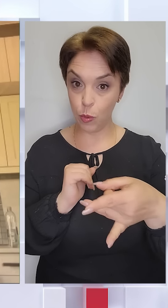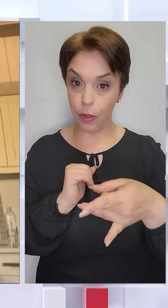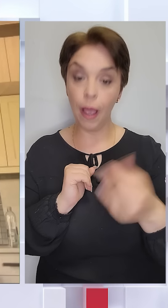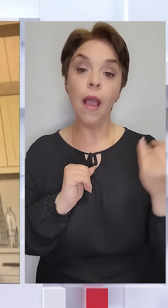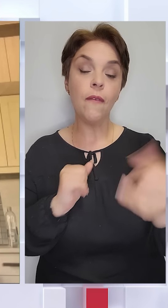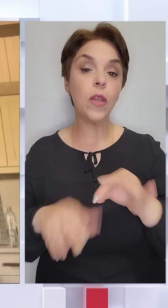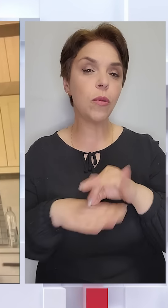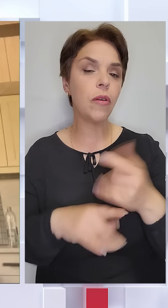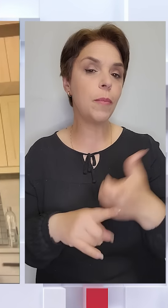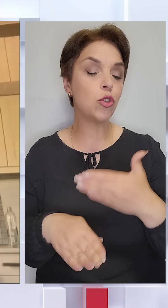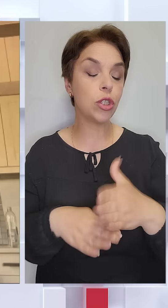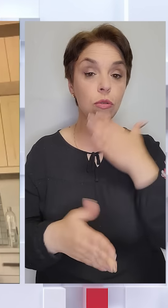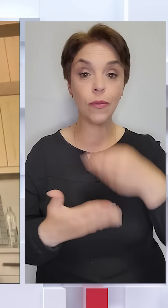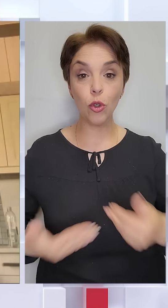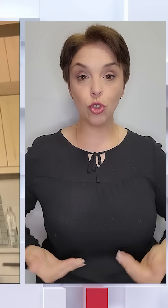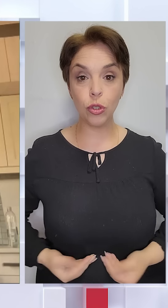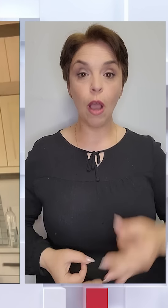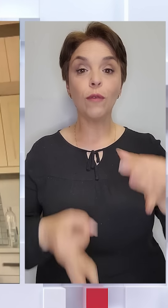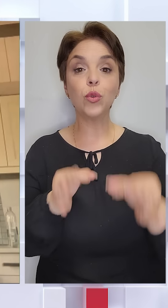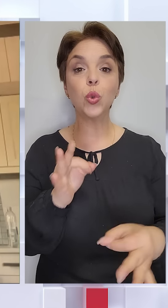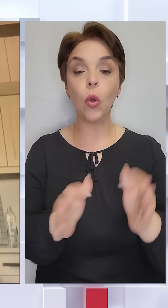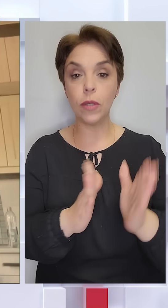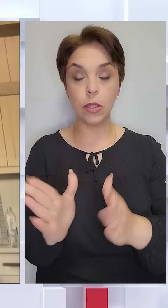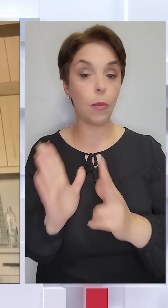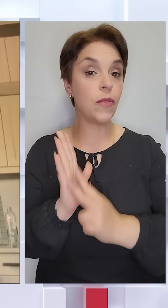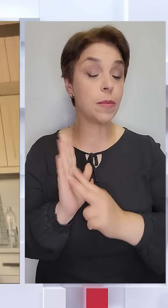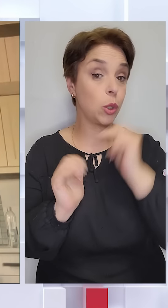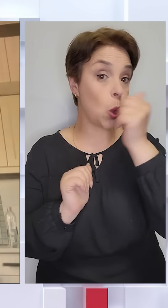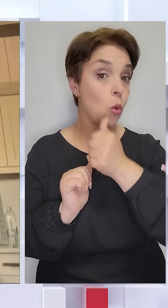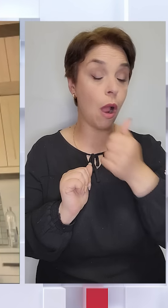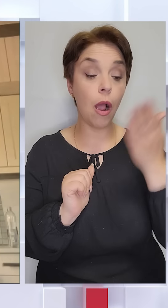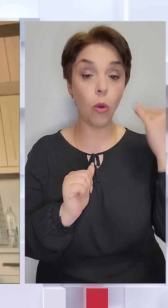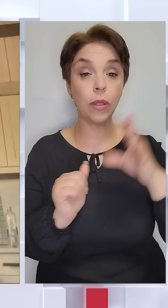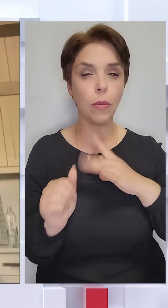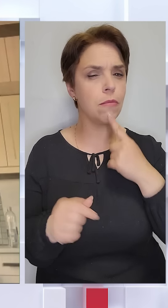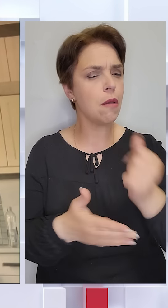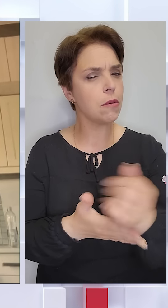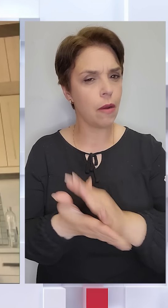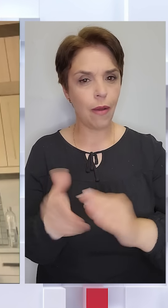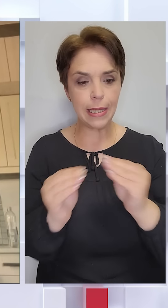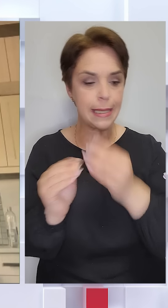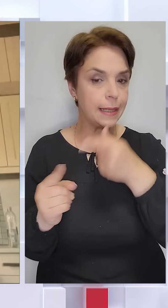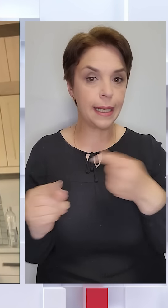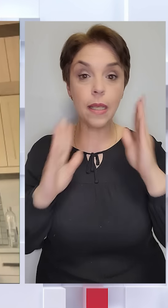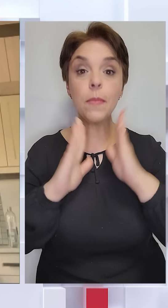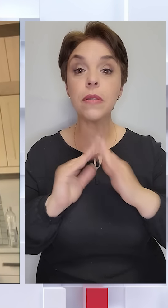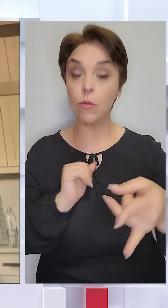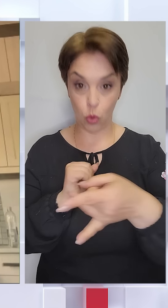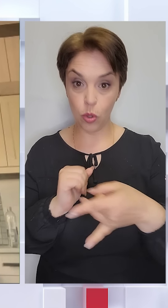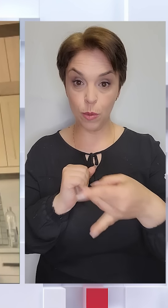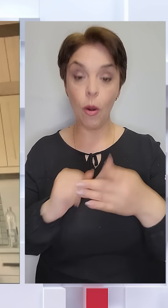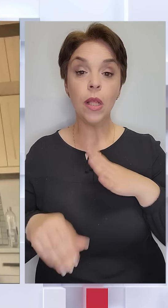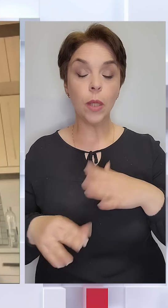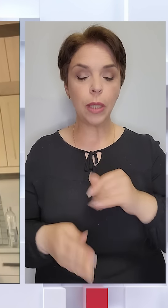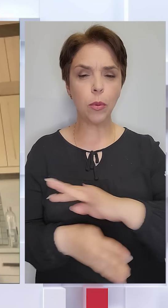Він провів більшу частину свого життя у судовій системі, у 80-х роках, які були найкривавішим десятиліттям Ісламської Республіки, де було